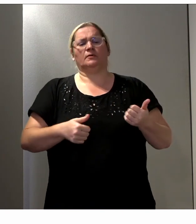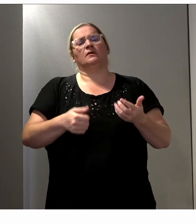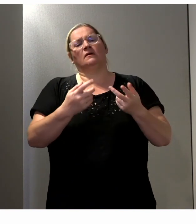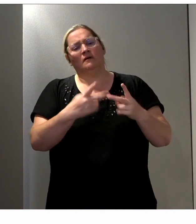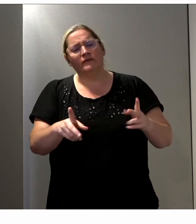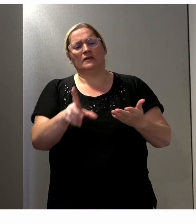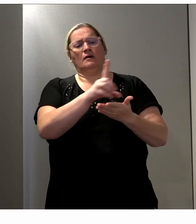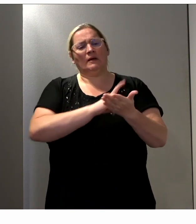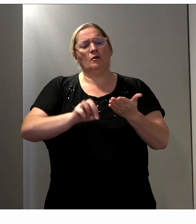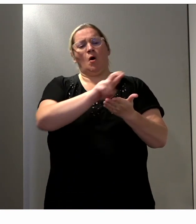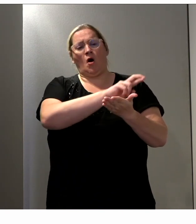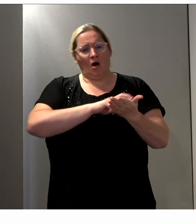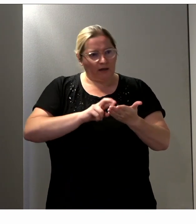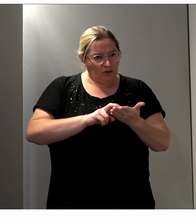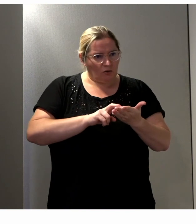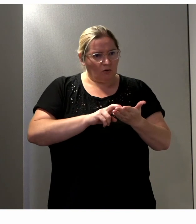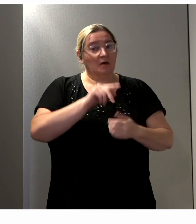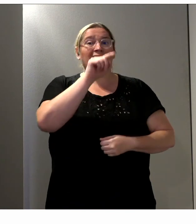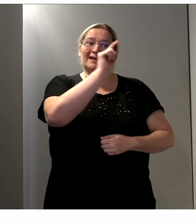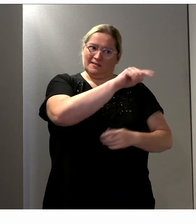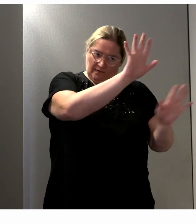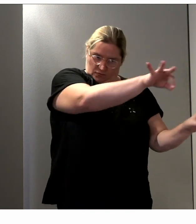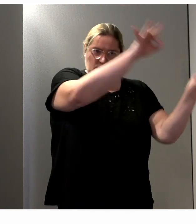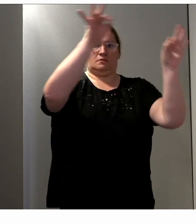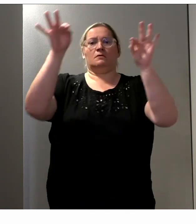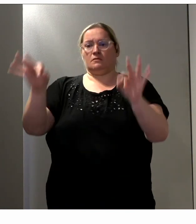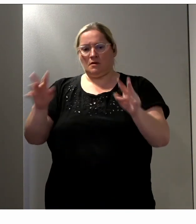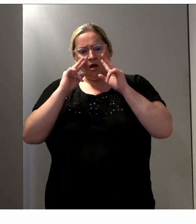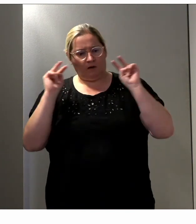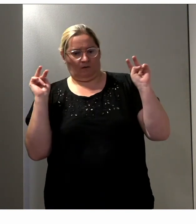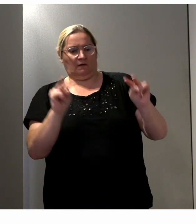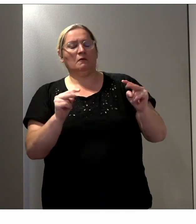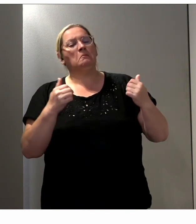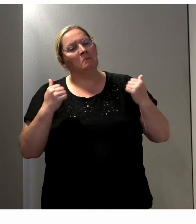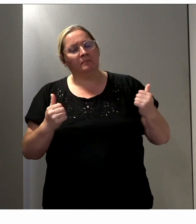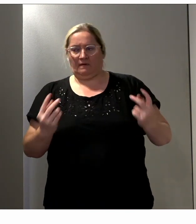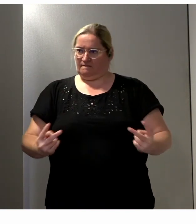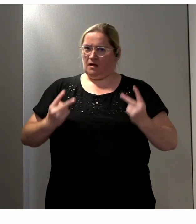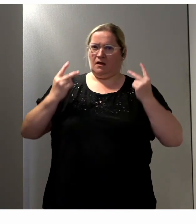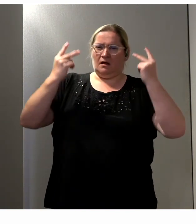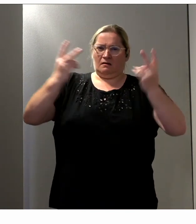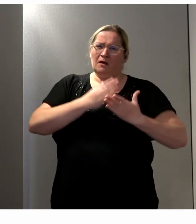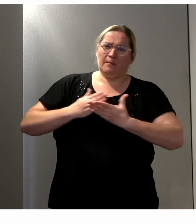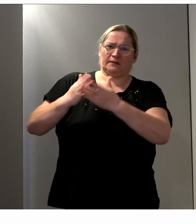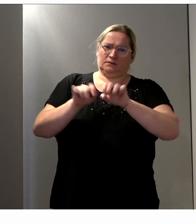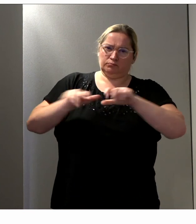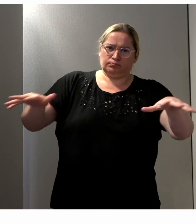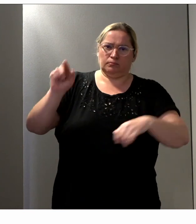territoriales. Il faut les faire connaître, il faut les partager, il faut peut-être en tirer quelque chose qui pourrait être